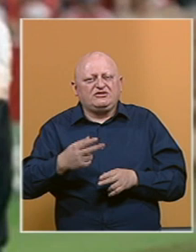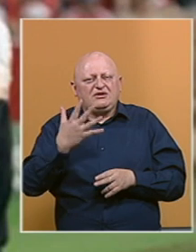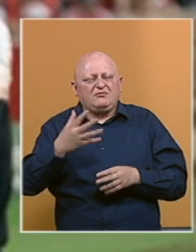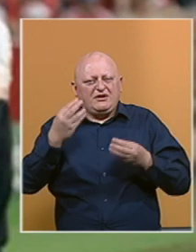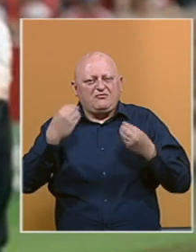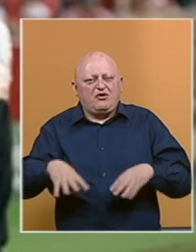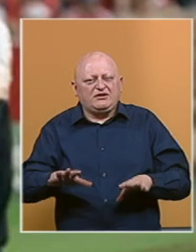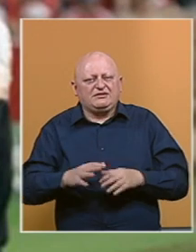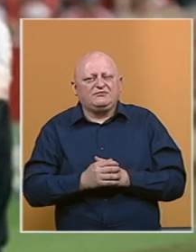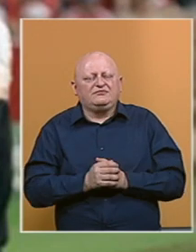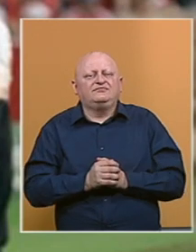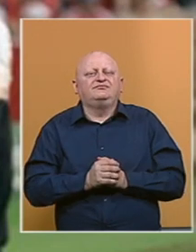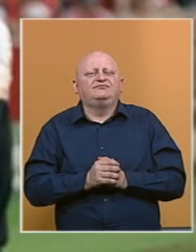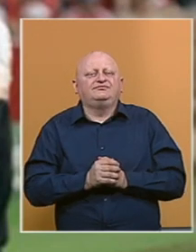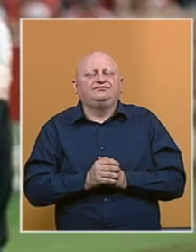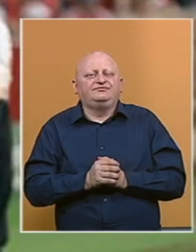remija i 5 poraz.